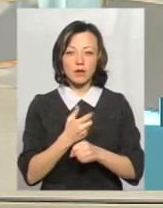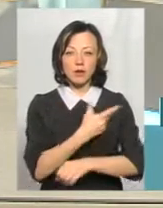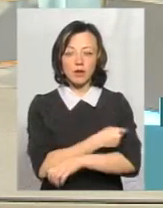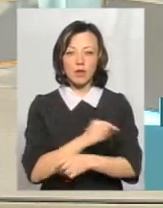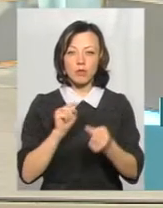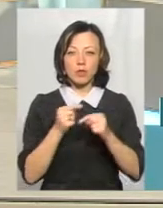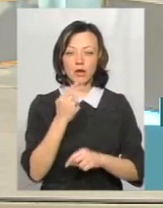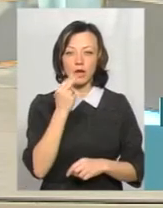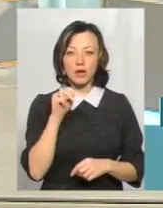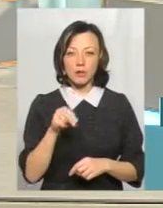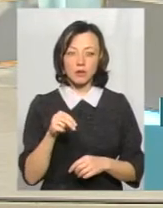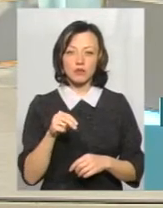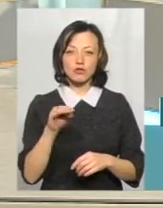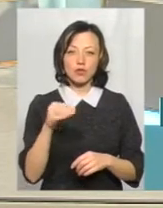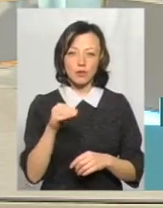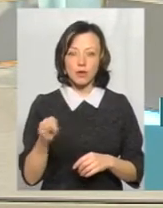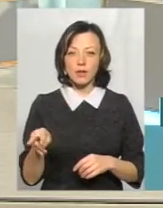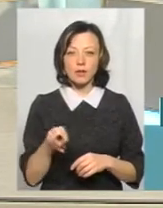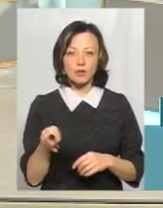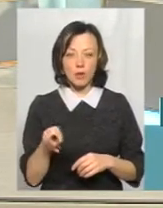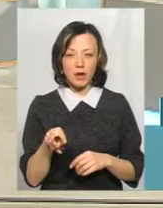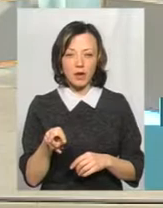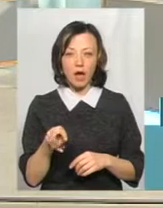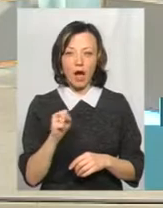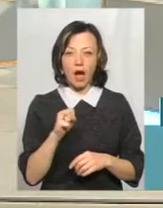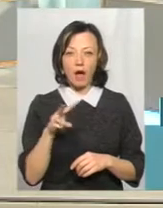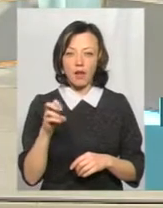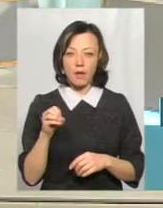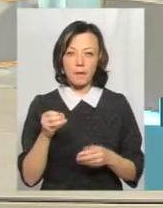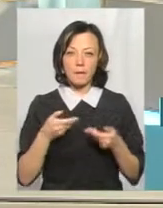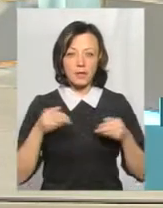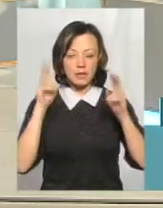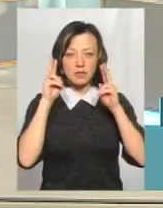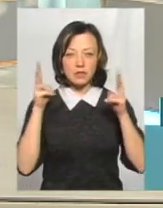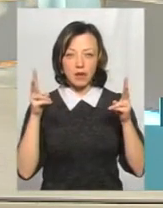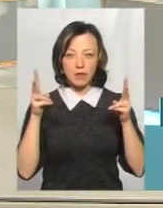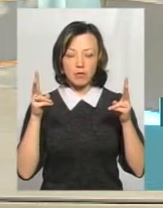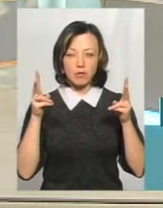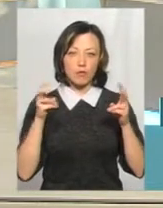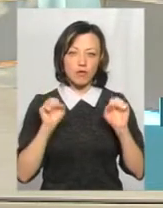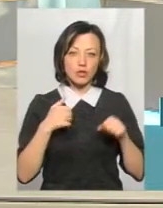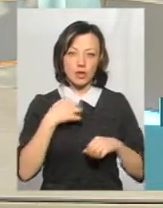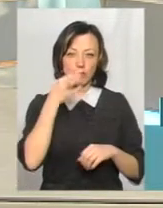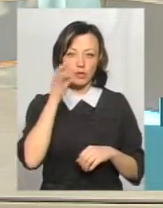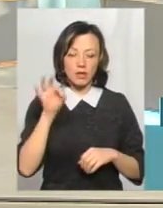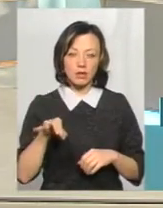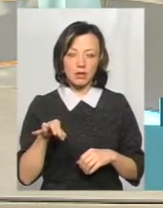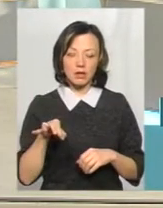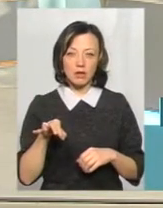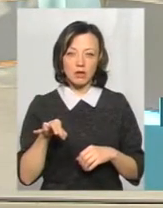проти грипу десь там в жовтні, в листопаді. Але ж ми ж не знаємо, може я не компетентна в цьому питанні,